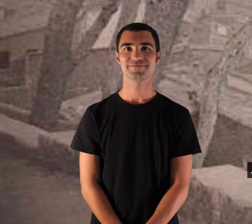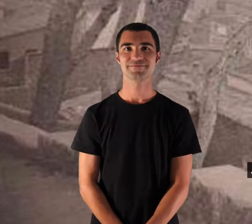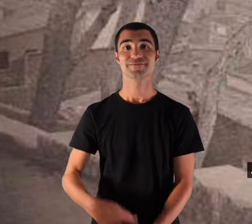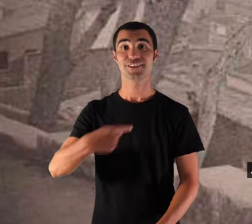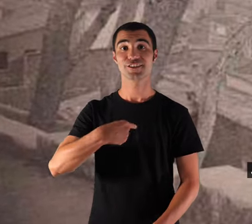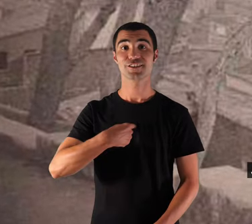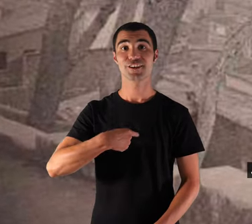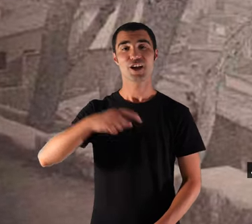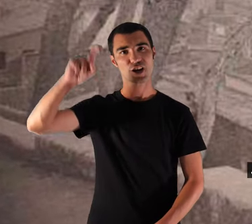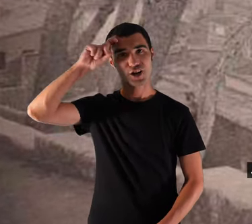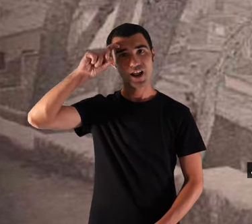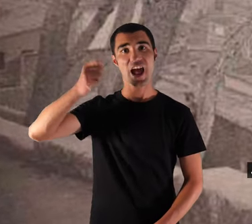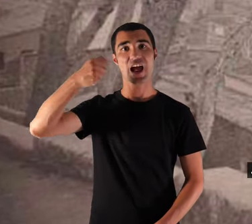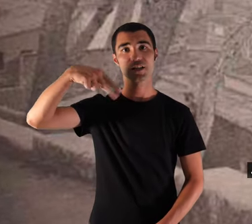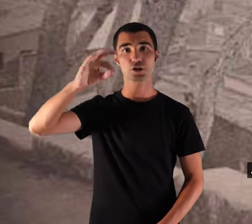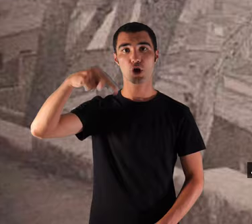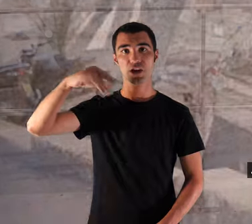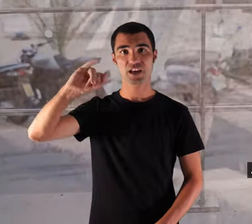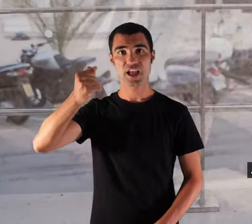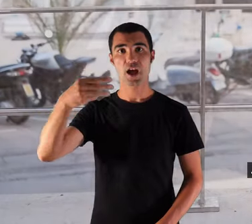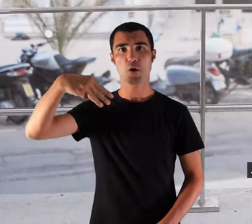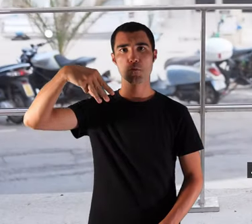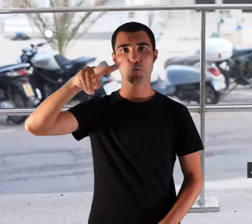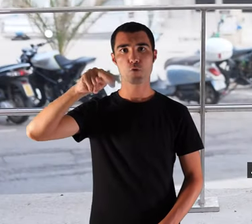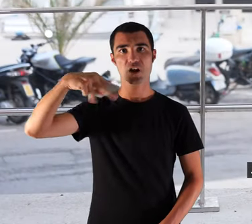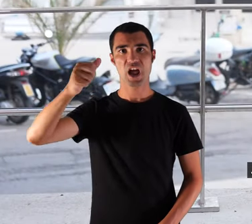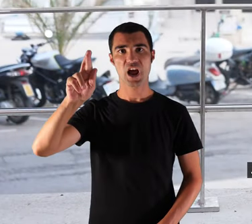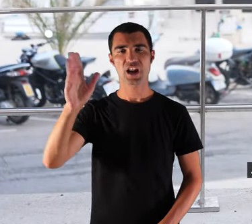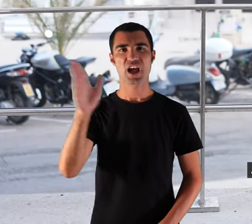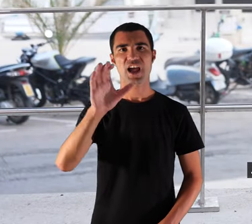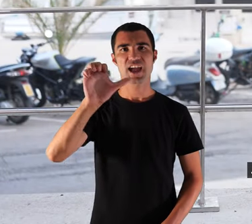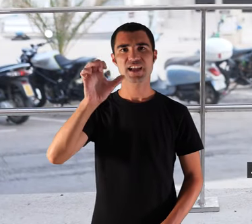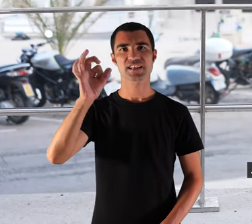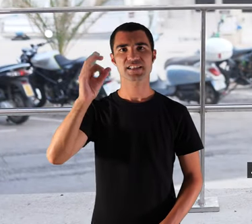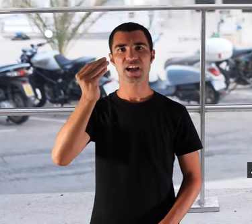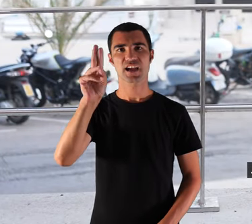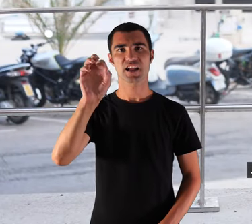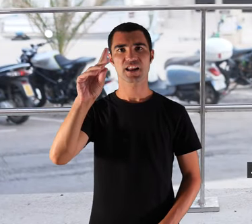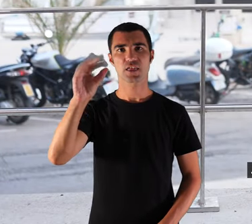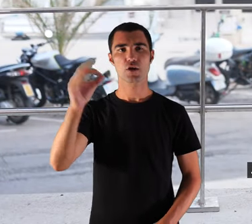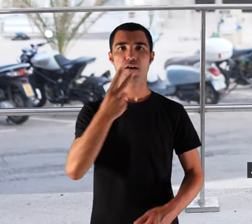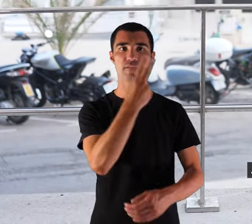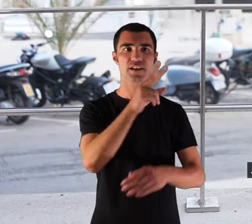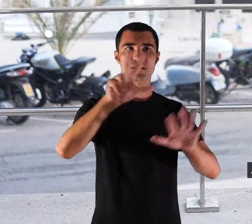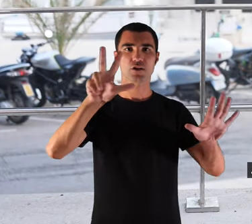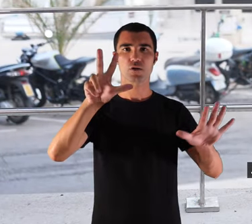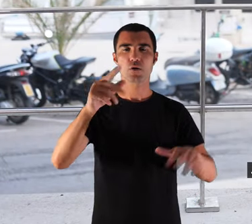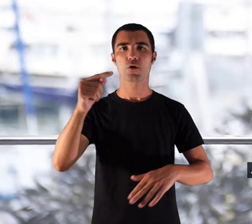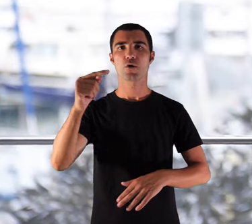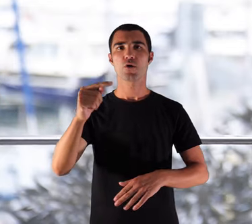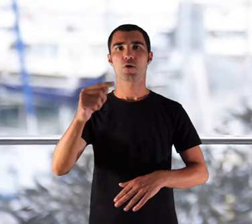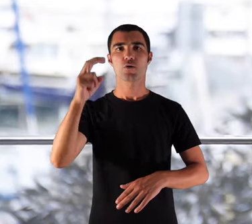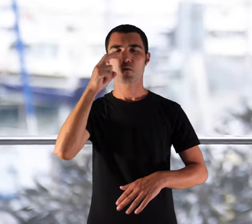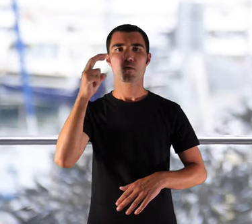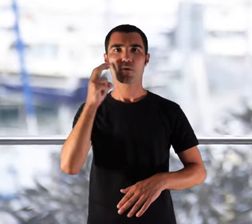La n'enco Antonia Monà Esquerdo i vaig néixer dia 28 de juny de l'any 45.